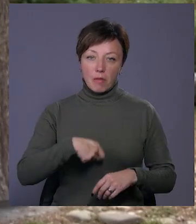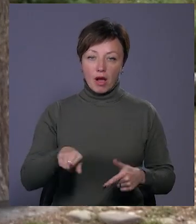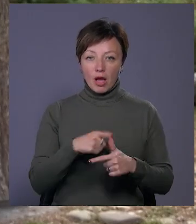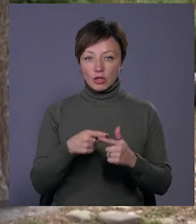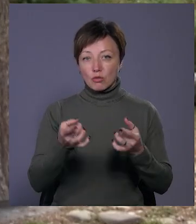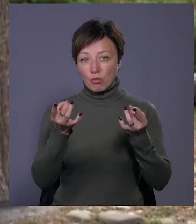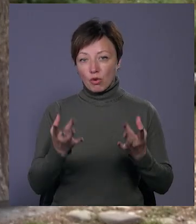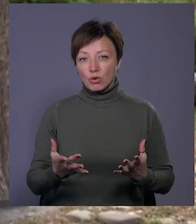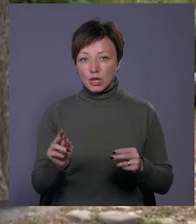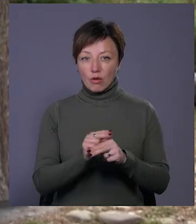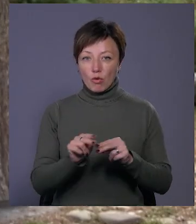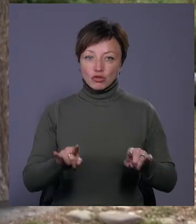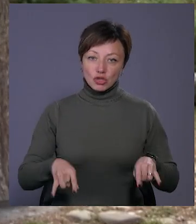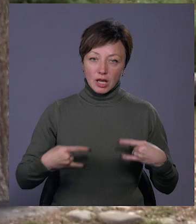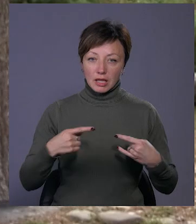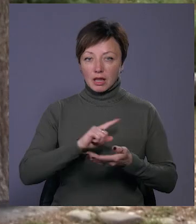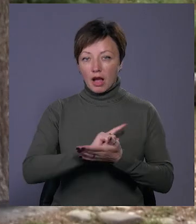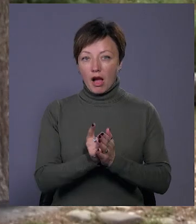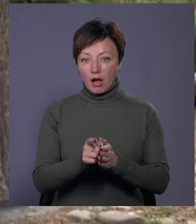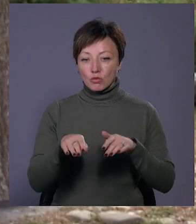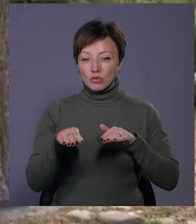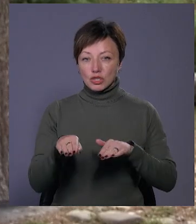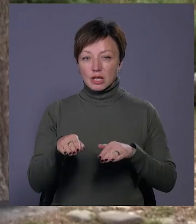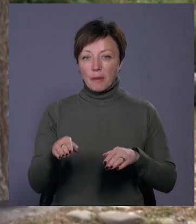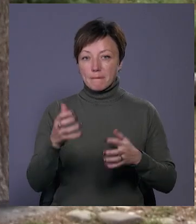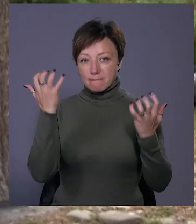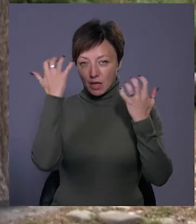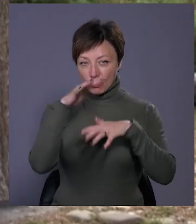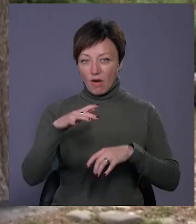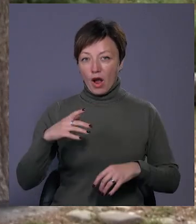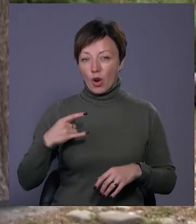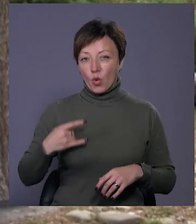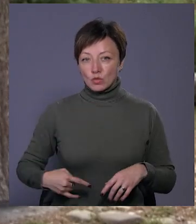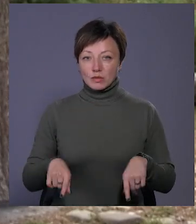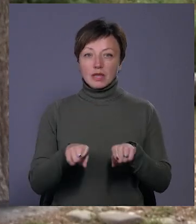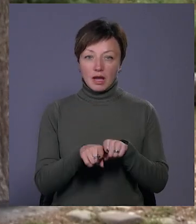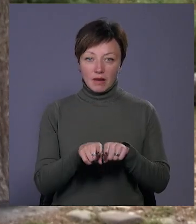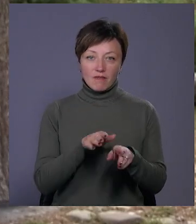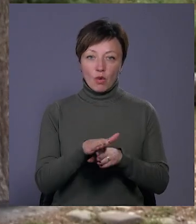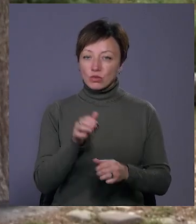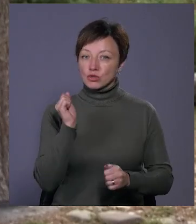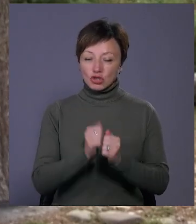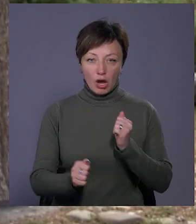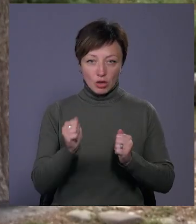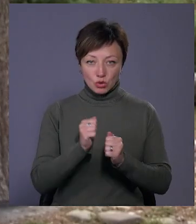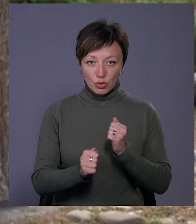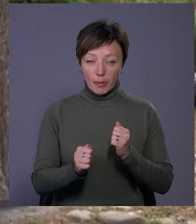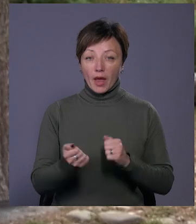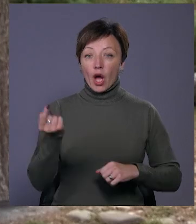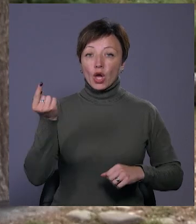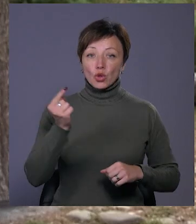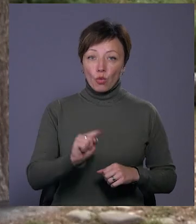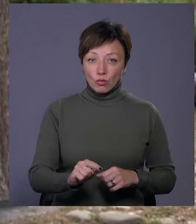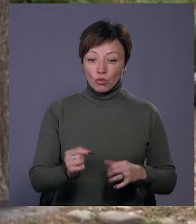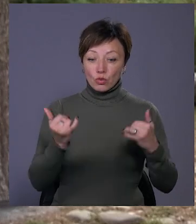ремонт штанів, чи там негайно пошити якийсь маскувальний костюм. Ось такі речі виконуємо дуже часто. Тому